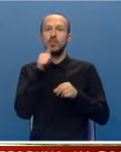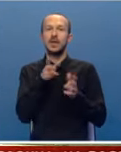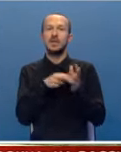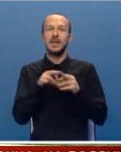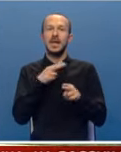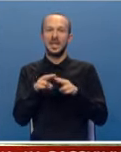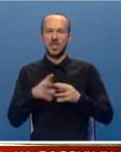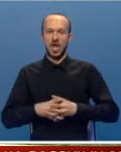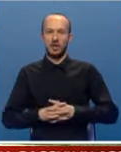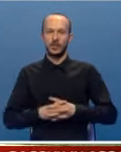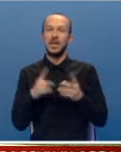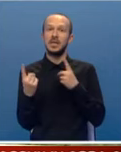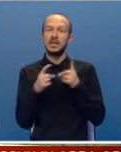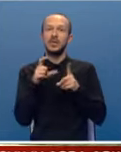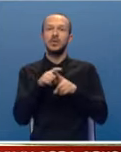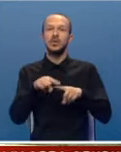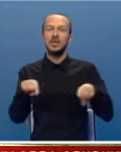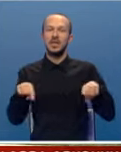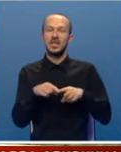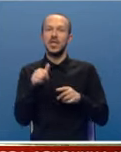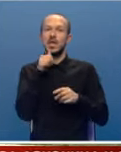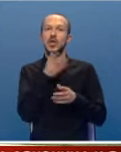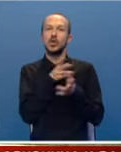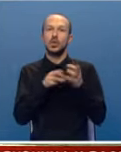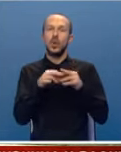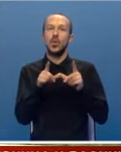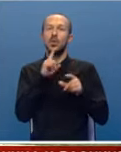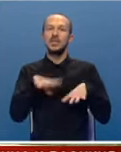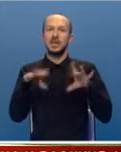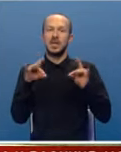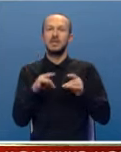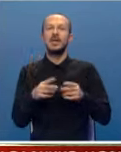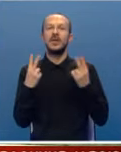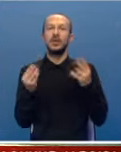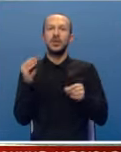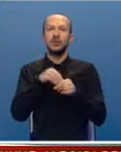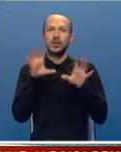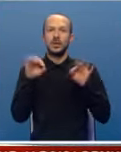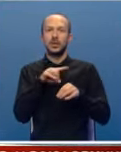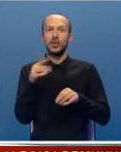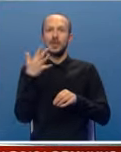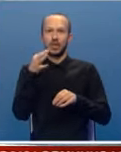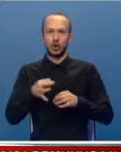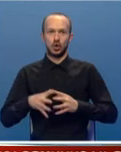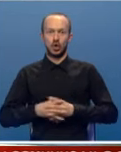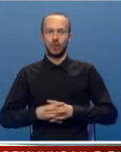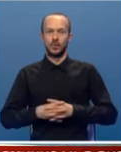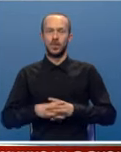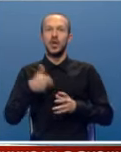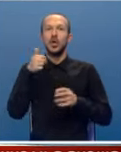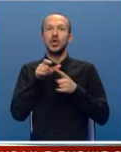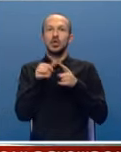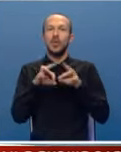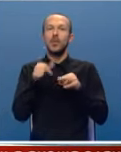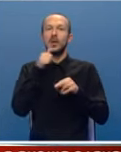na nekretnine. Zavisno od kategorije nekretnine i zone u koje se nalazi, vrijednost je povećana za 10 do 50 odsto. Stopa